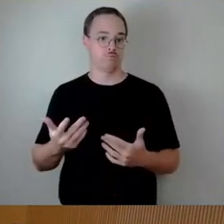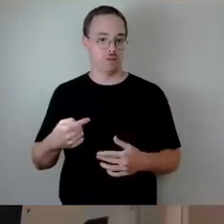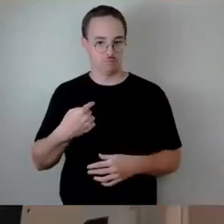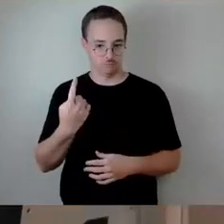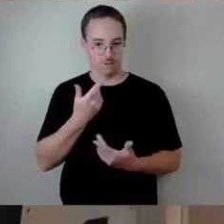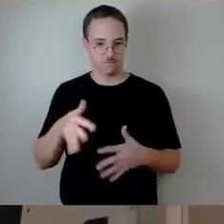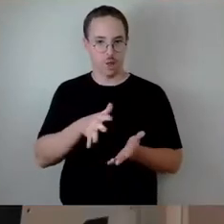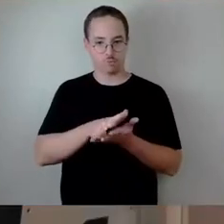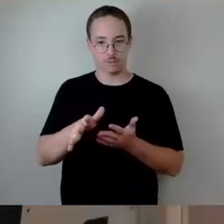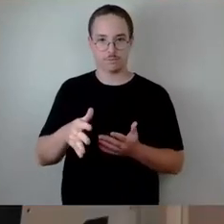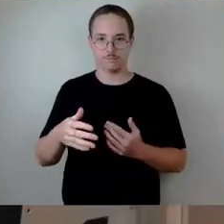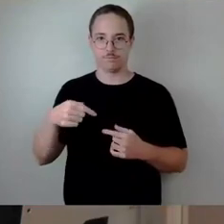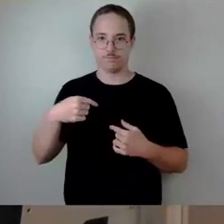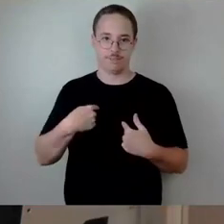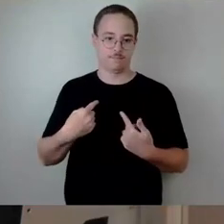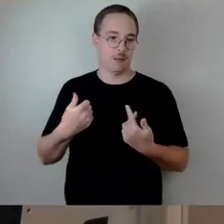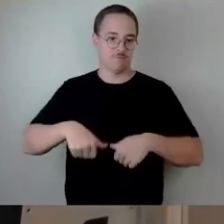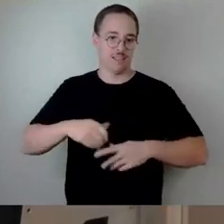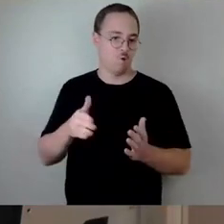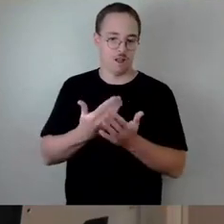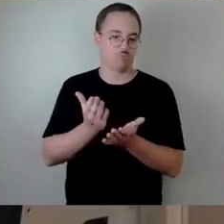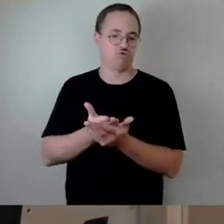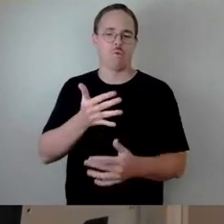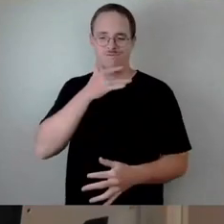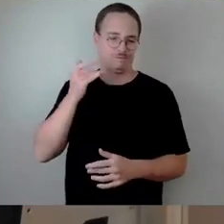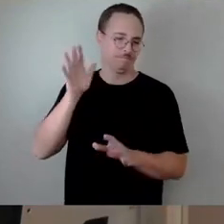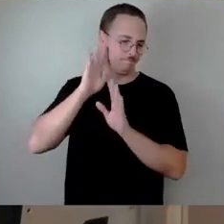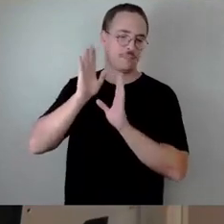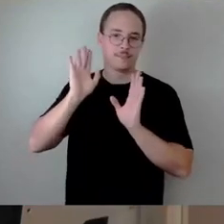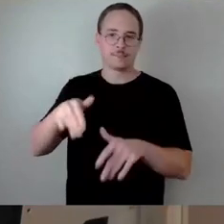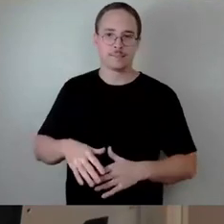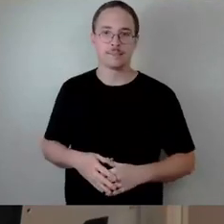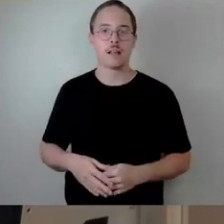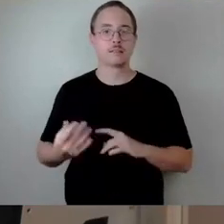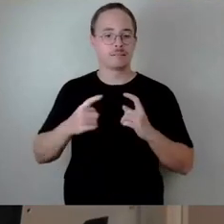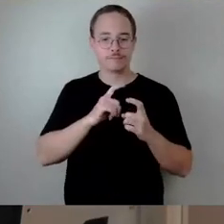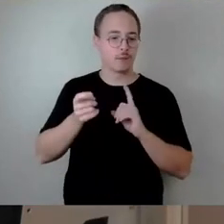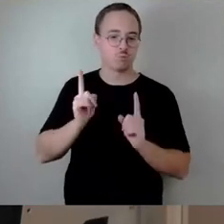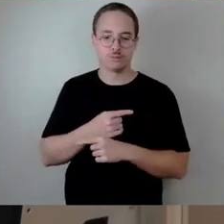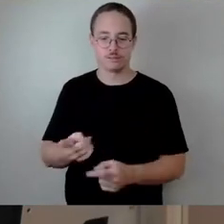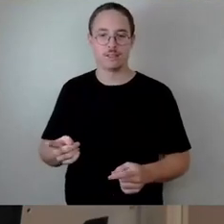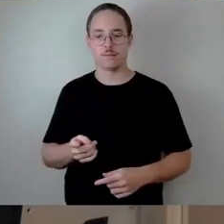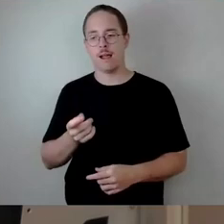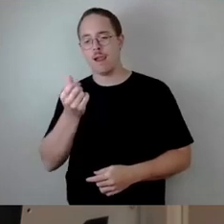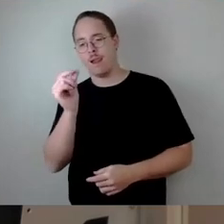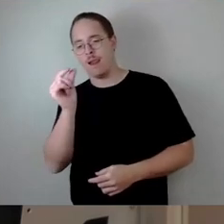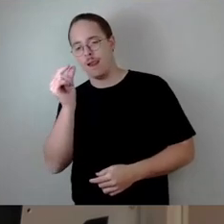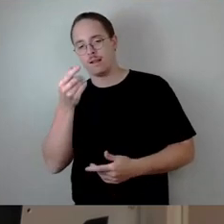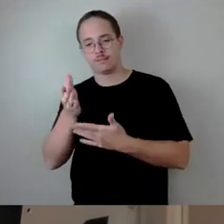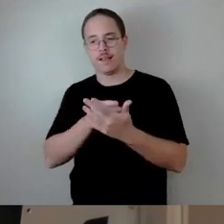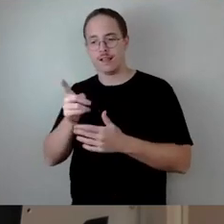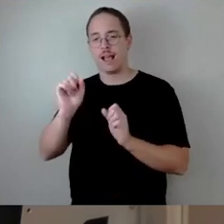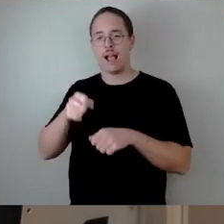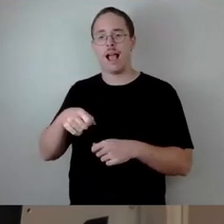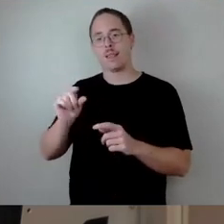mehrfach gehört. Darüber muss nicht diskutiert werden. Für den kleinen Teil, wo wir kürzen könnten, träfe es zumeist jene, die schon die größten finanziellen